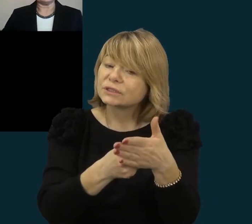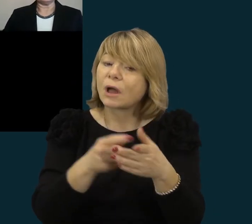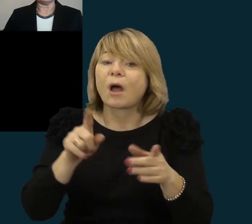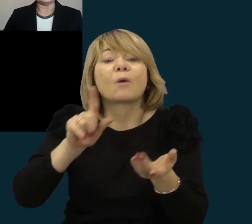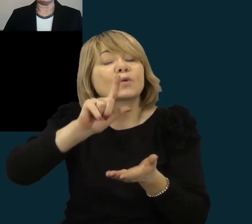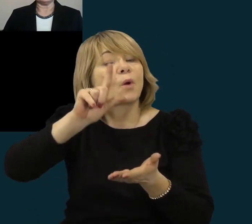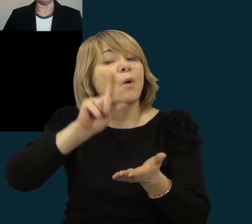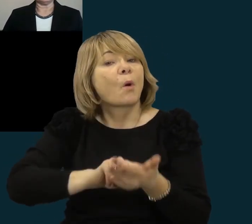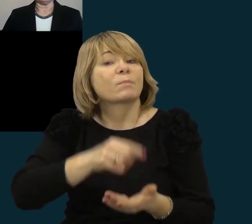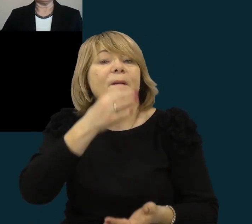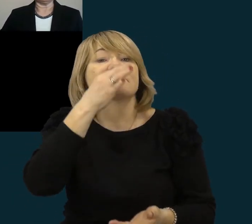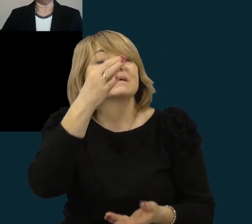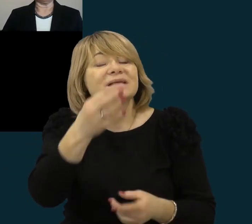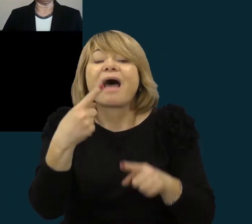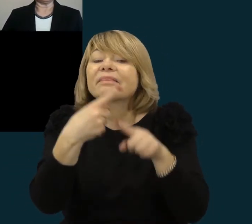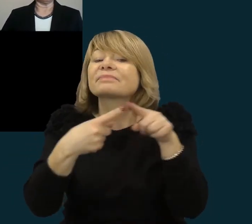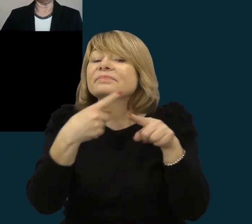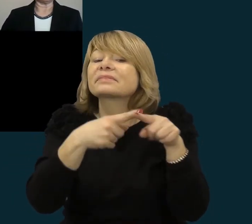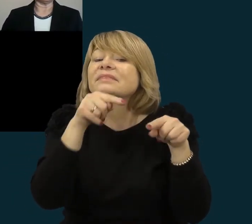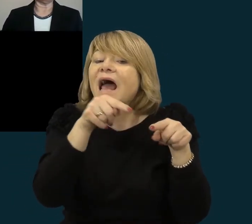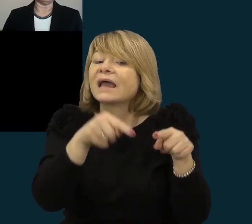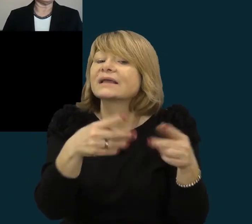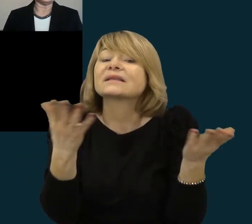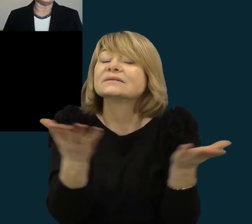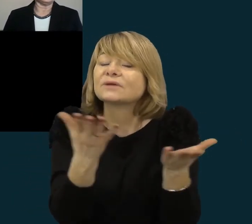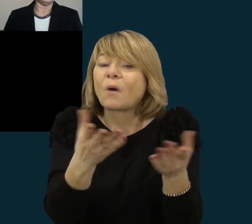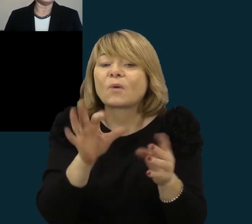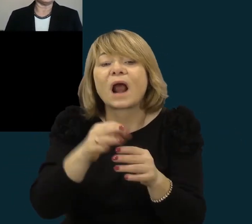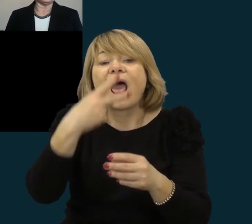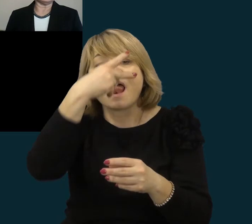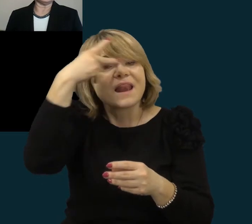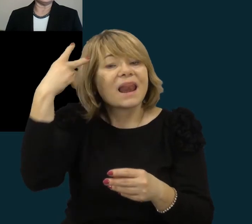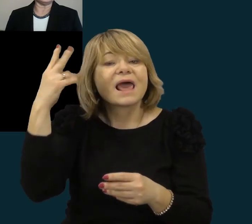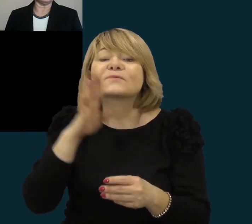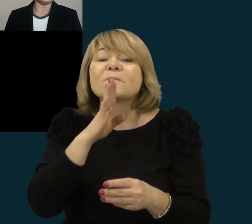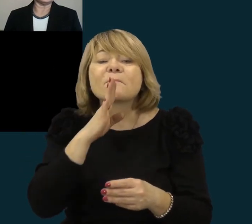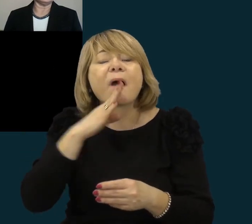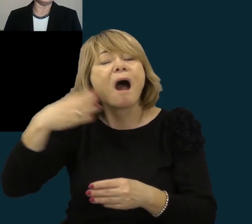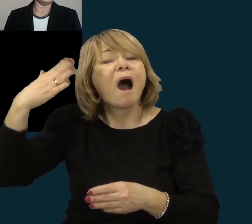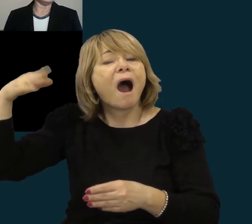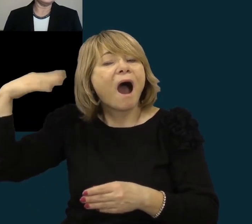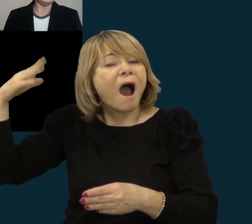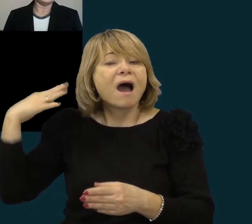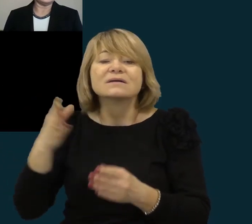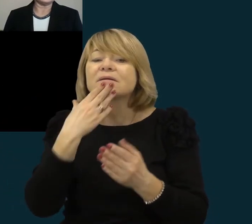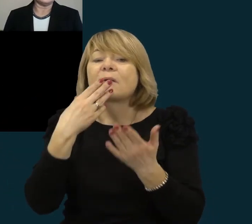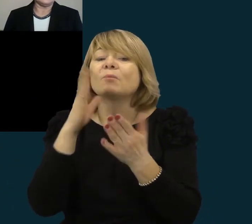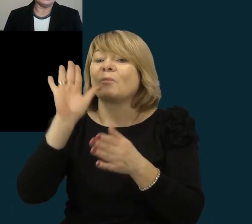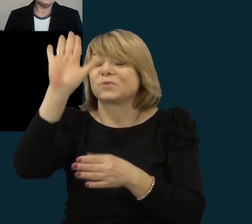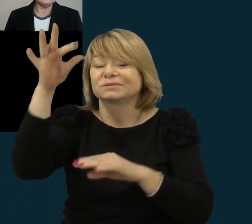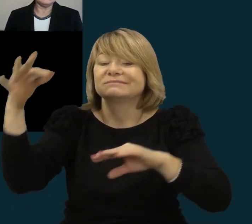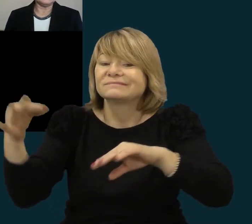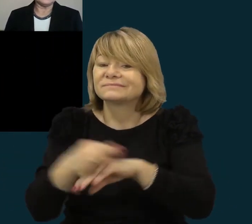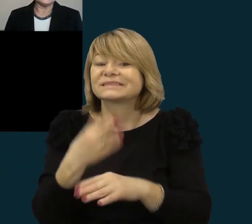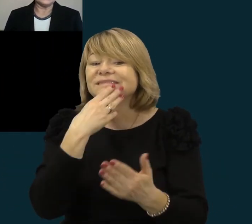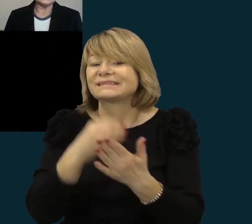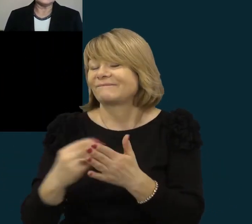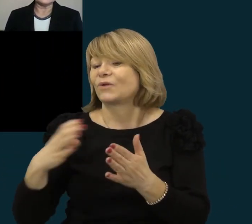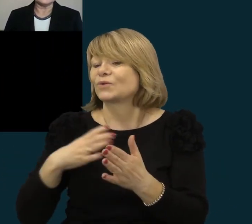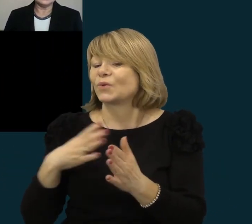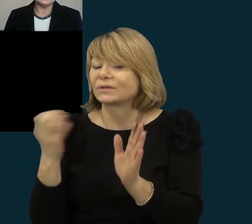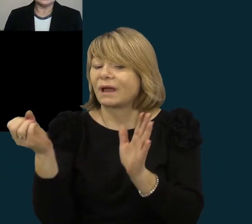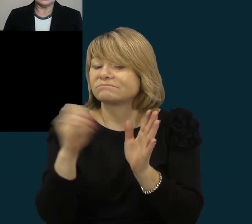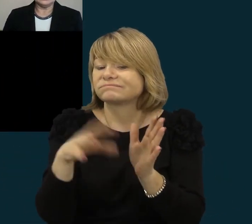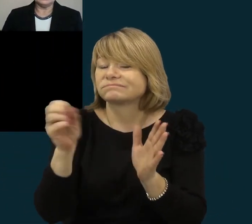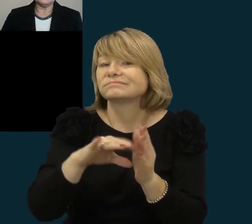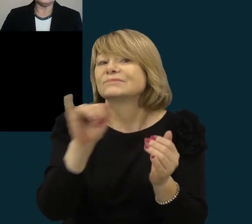pasakyti taiktą, į kurį senovės lietuvaitės suviedavo savo kraitį, tai skrinė tiešinys